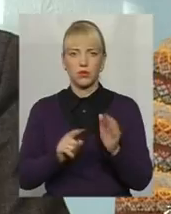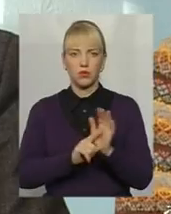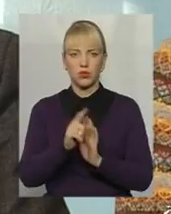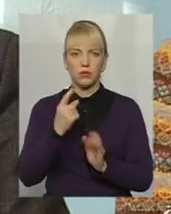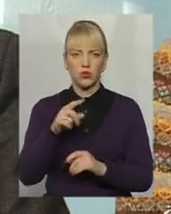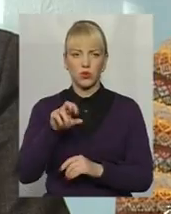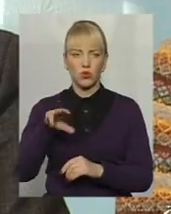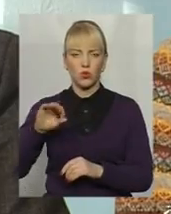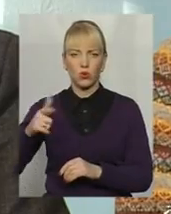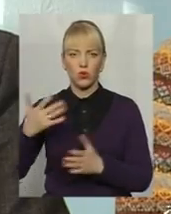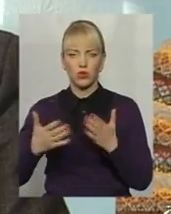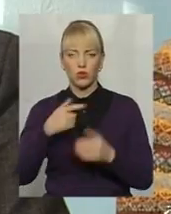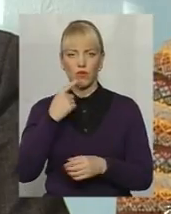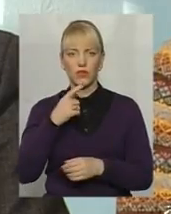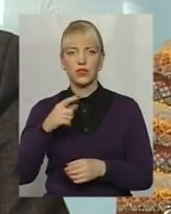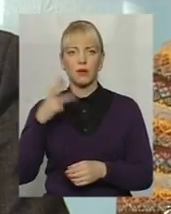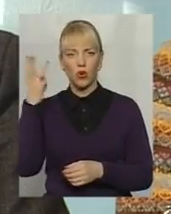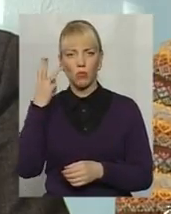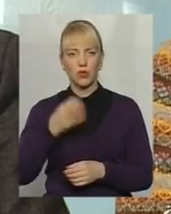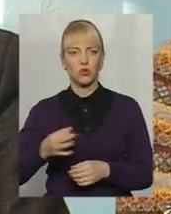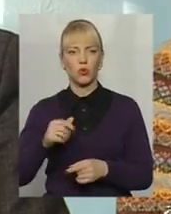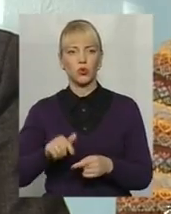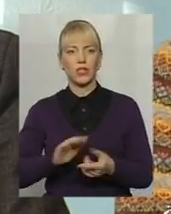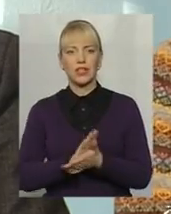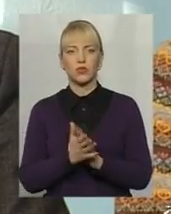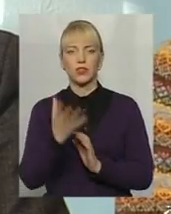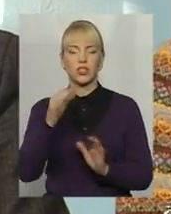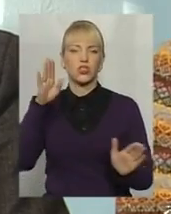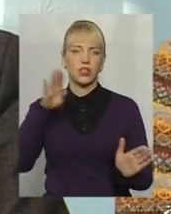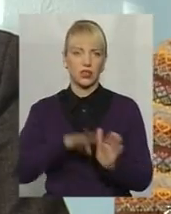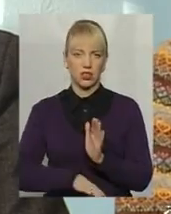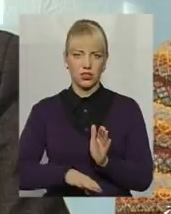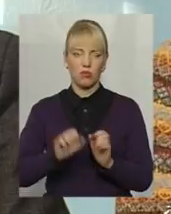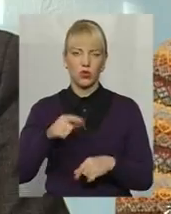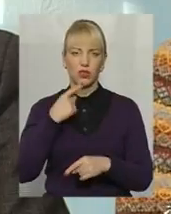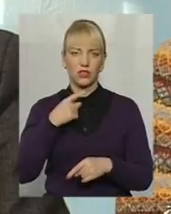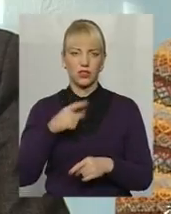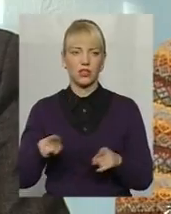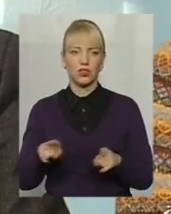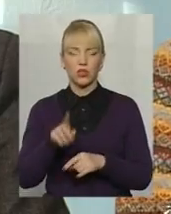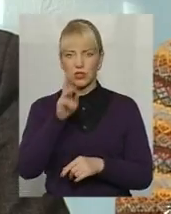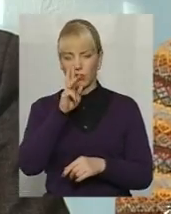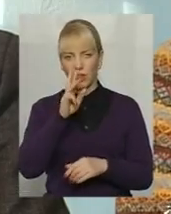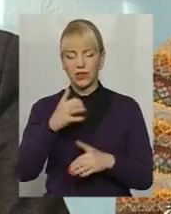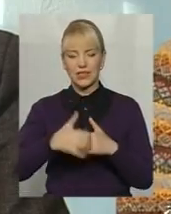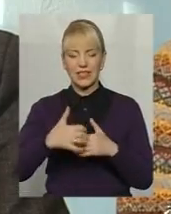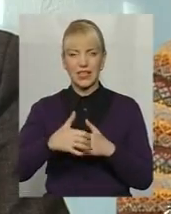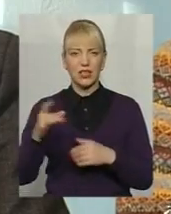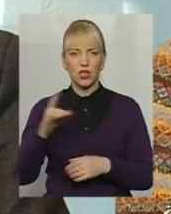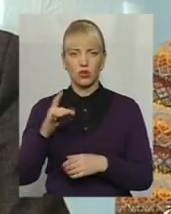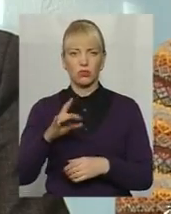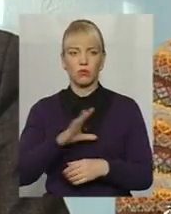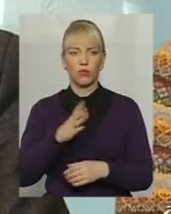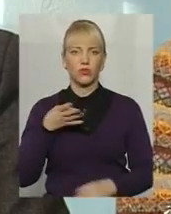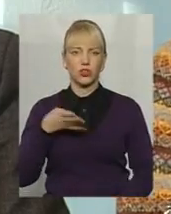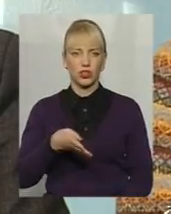Якщо говорити про Хмельницьку область, тут ситуація ще гірша, можна так сказати, тому що заробітна плата, середній розмір складав понад